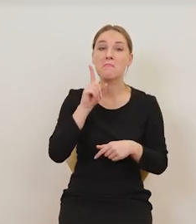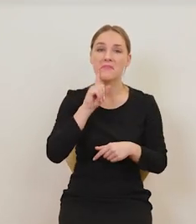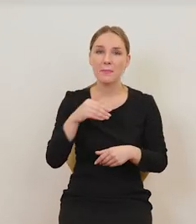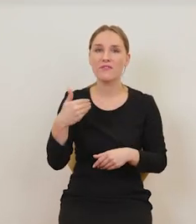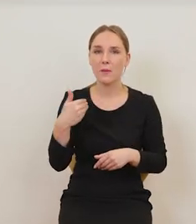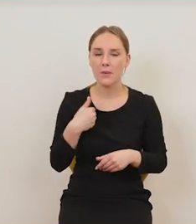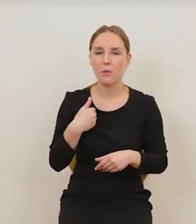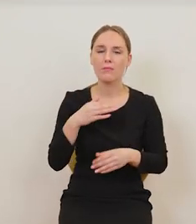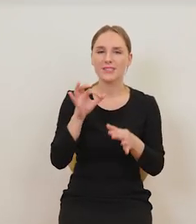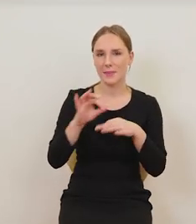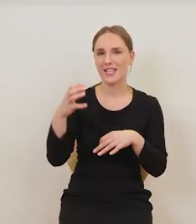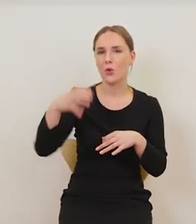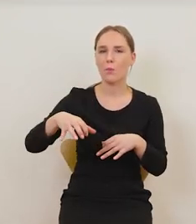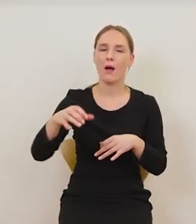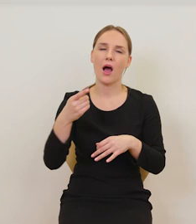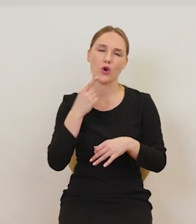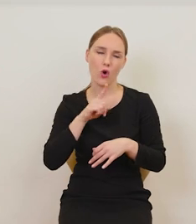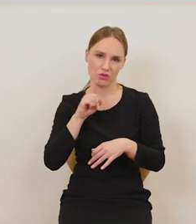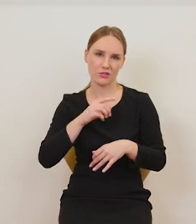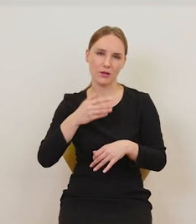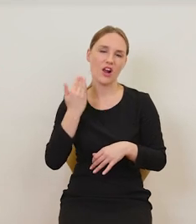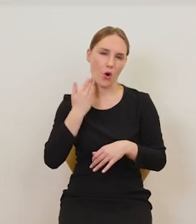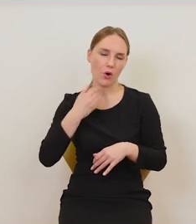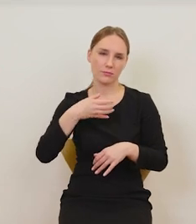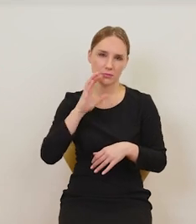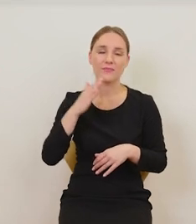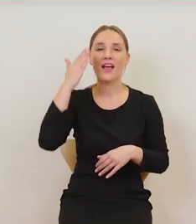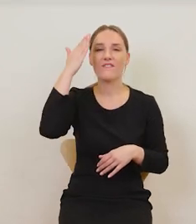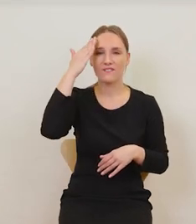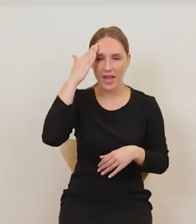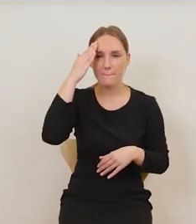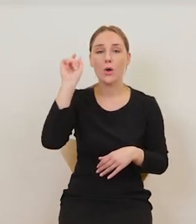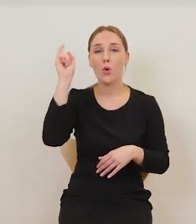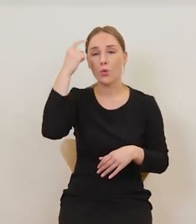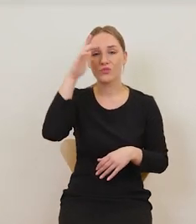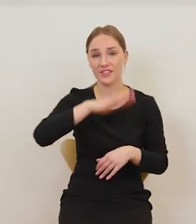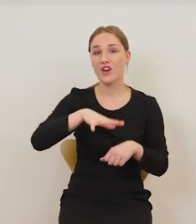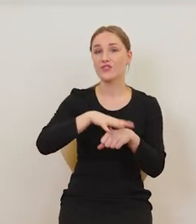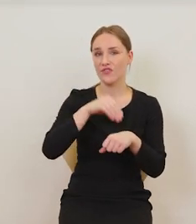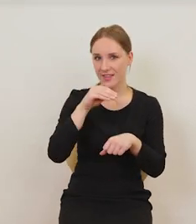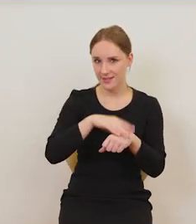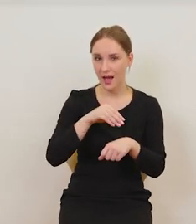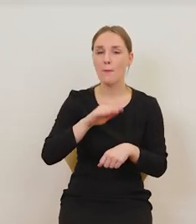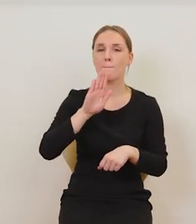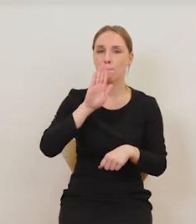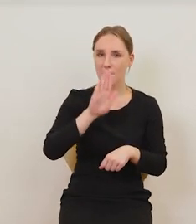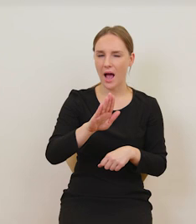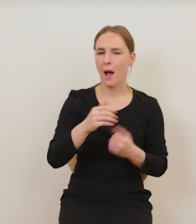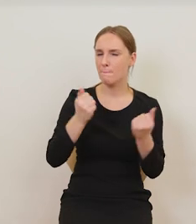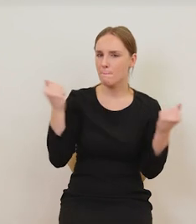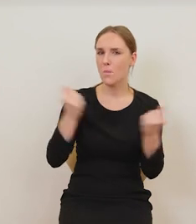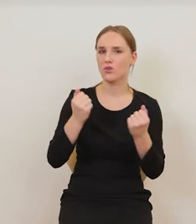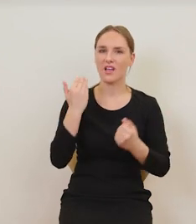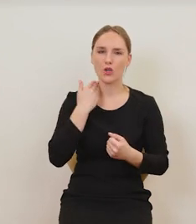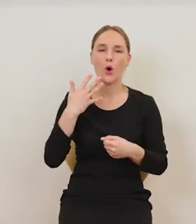rodzaj gorzkiego trunku. Wiemy, że Skandynawowie, przede wszystkim Szwedzi, mają taki mocny